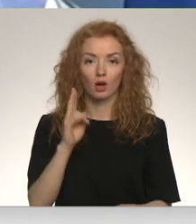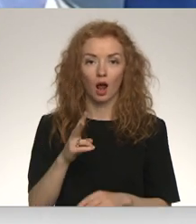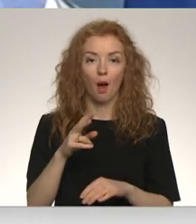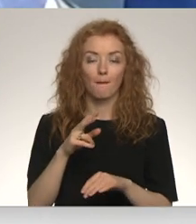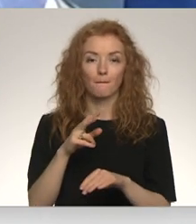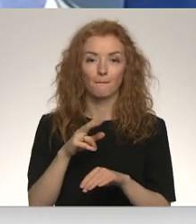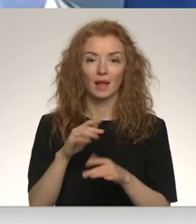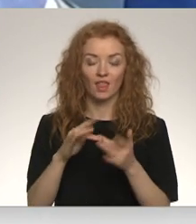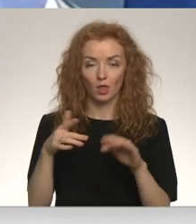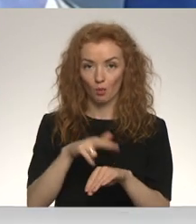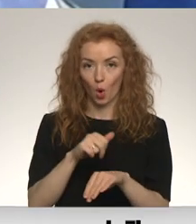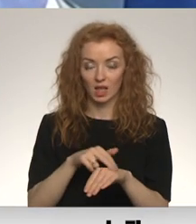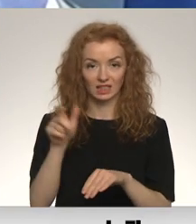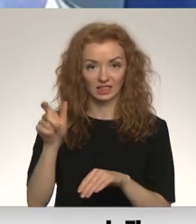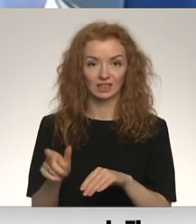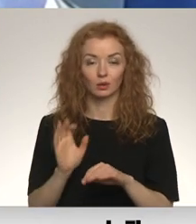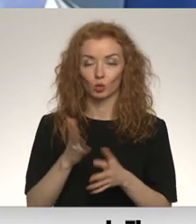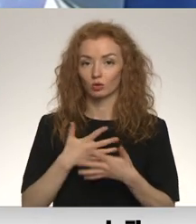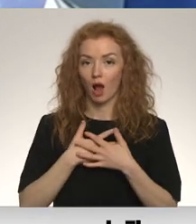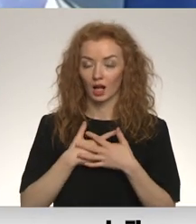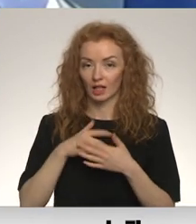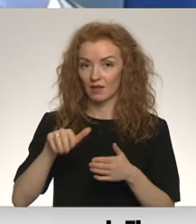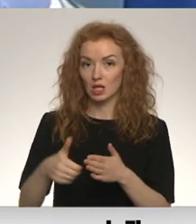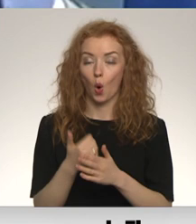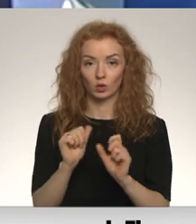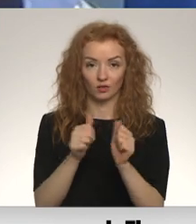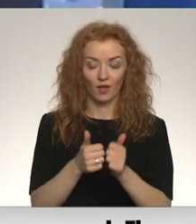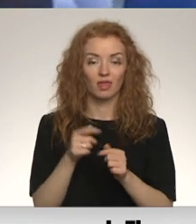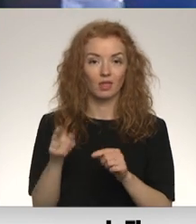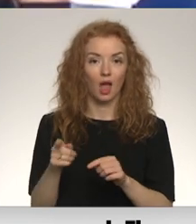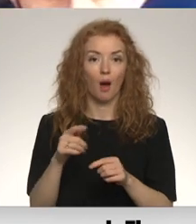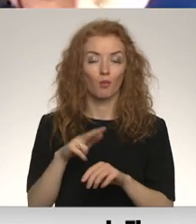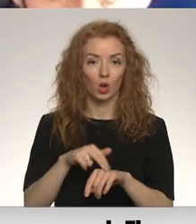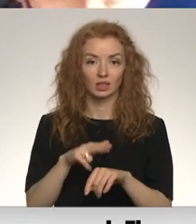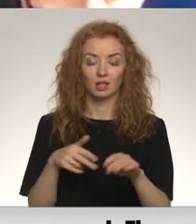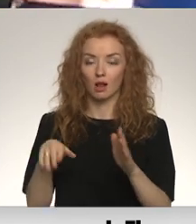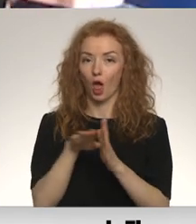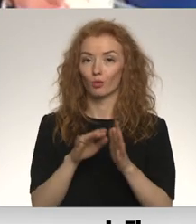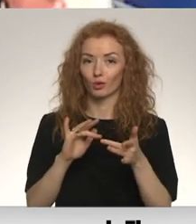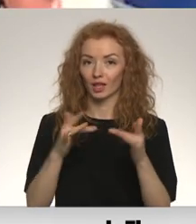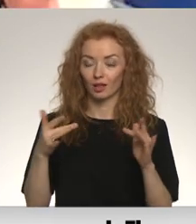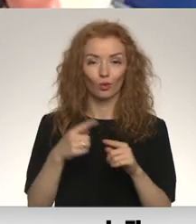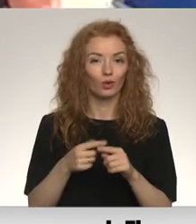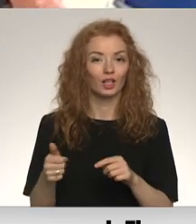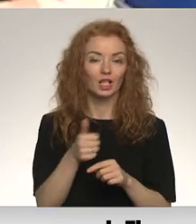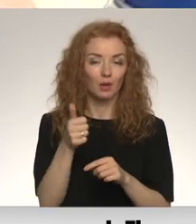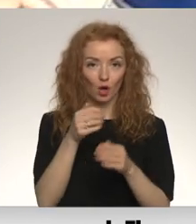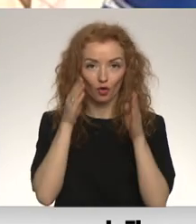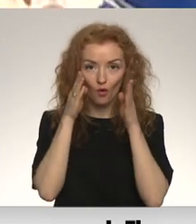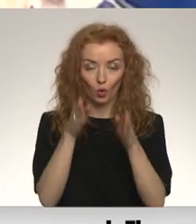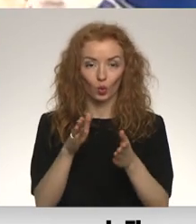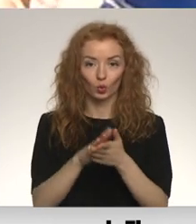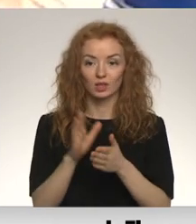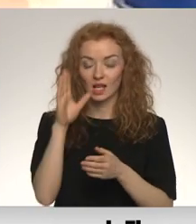mepanīsts, kurš tikai tagad tiks darbināts. Tā policijas klātbūt ne interneta un īpaši fokusēšanas uz